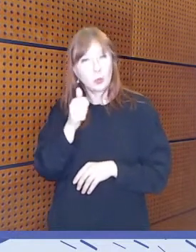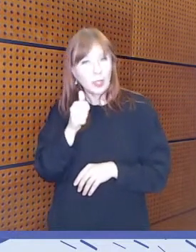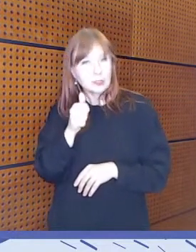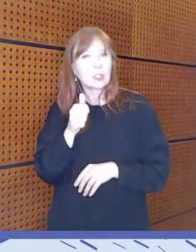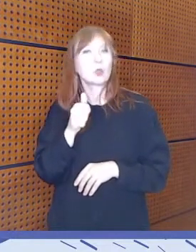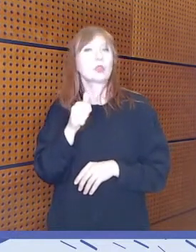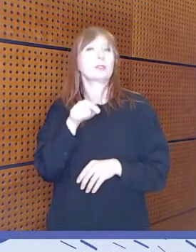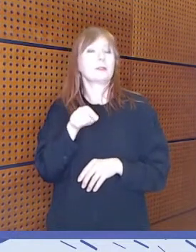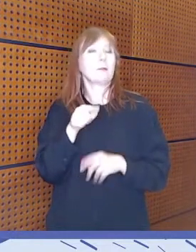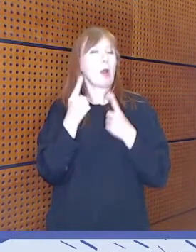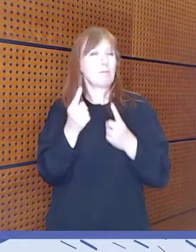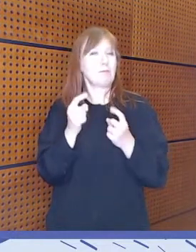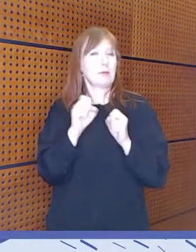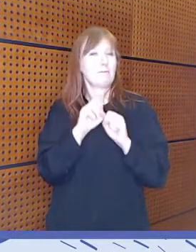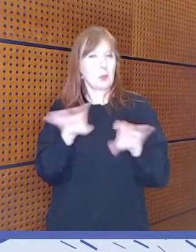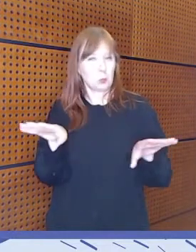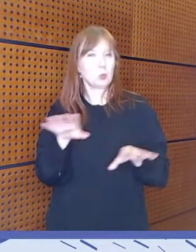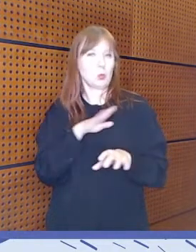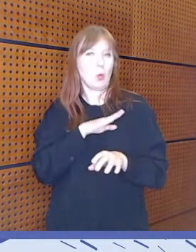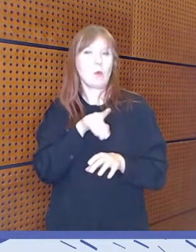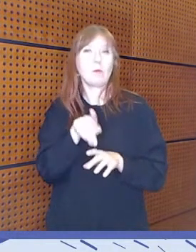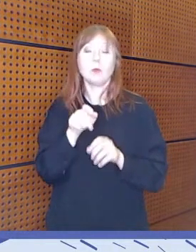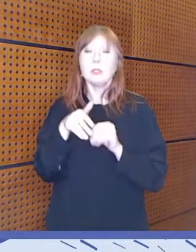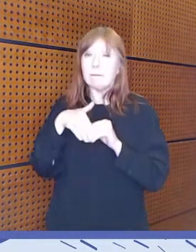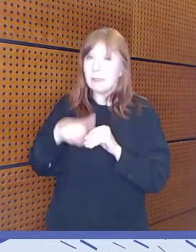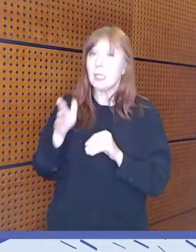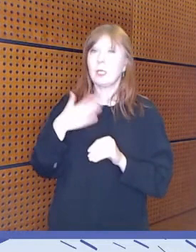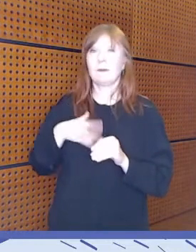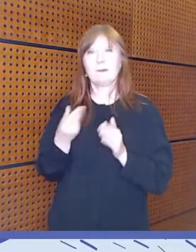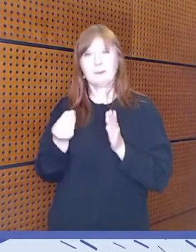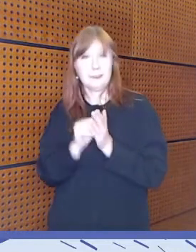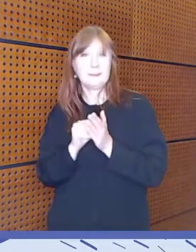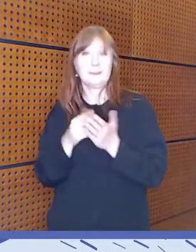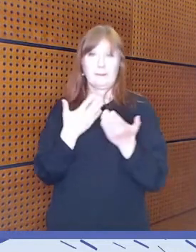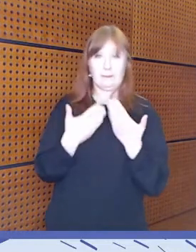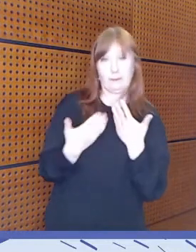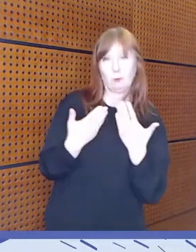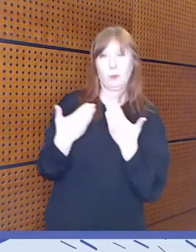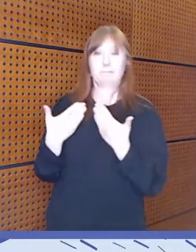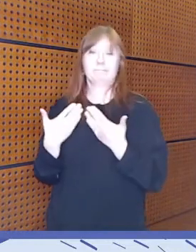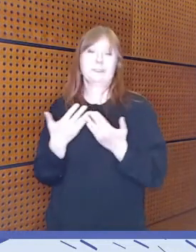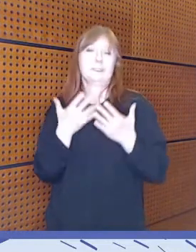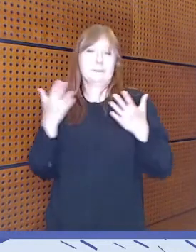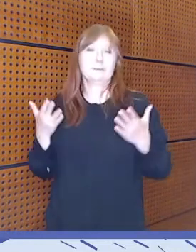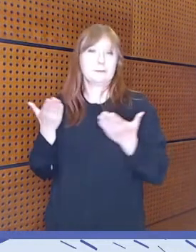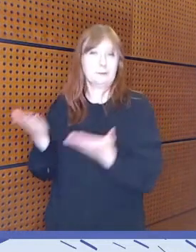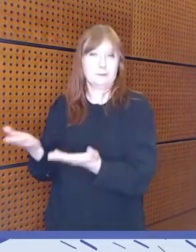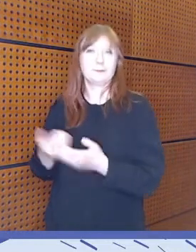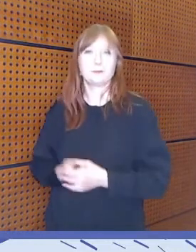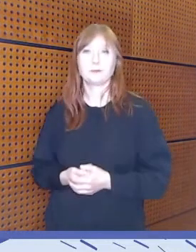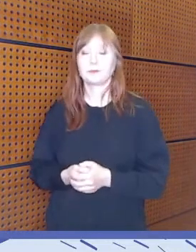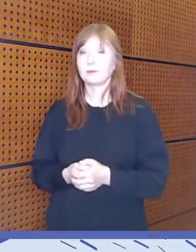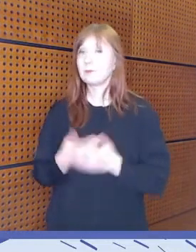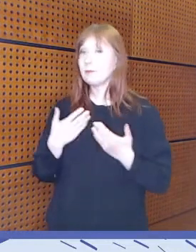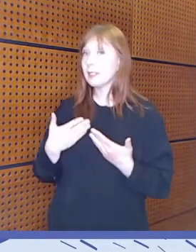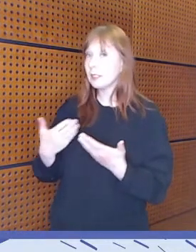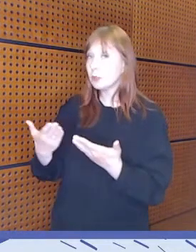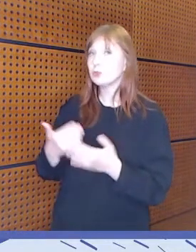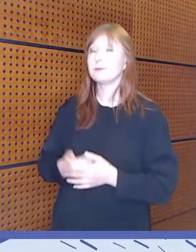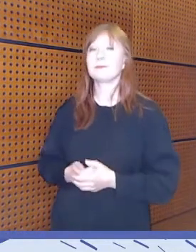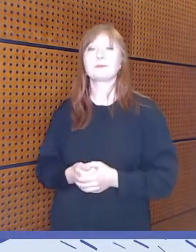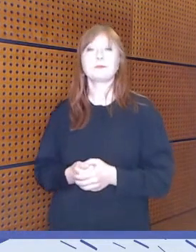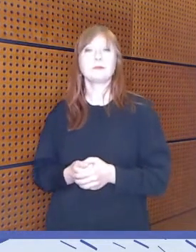mutta lisää tarvitaan tekoja ja toimintoja. Kiitos. Joo, oli Riikka hyvä. Kiitos.